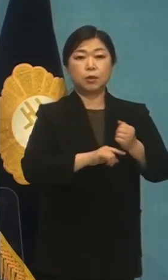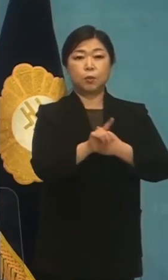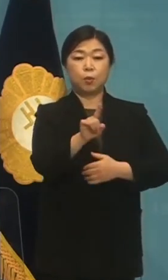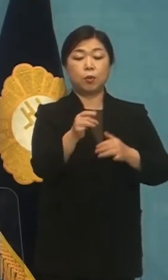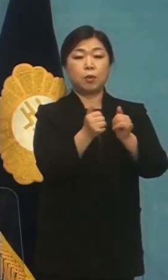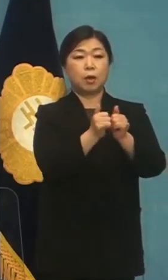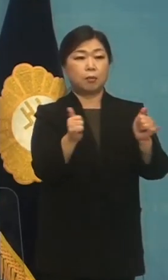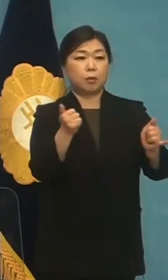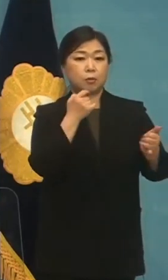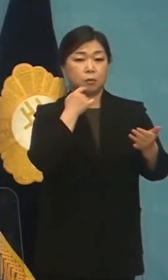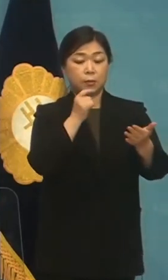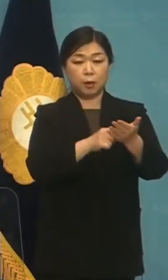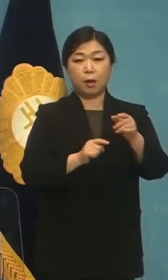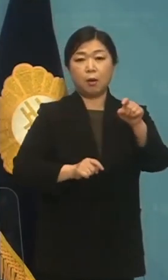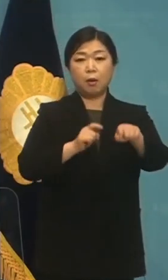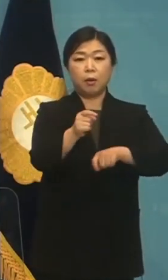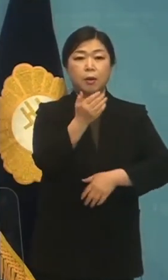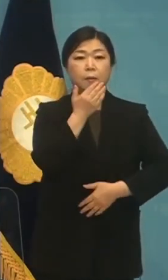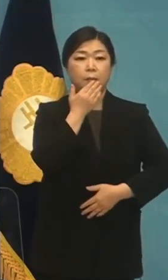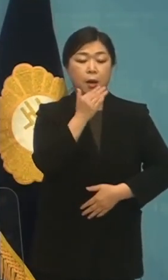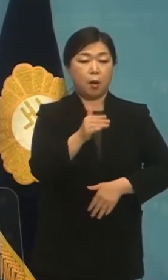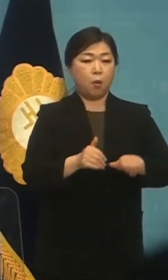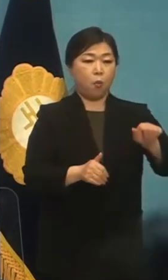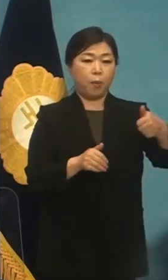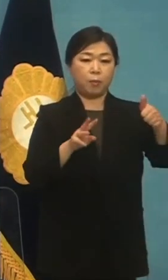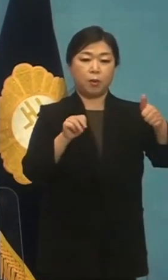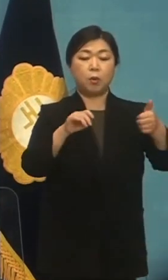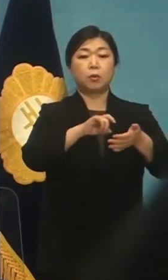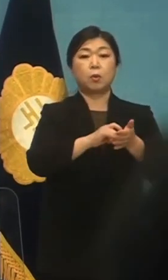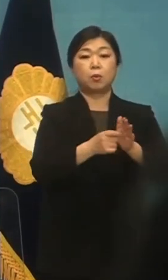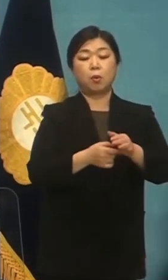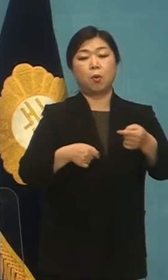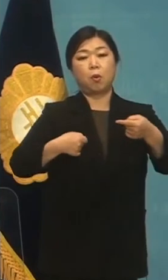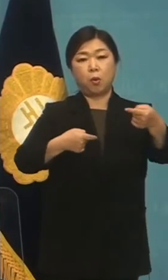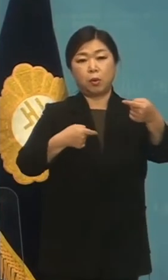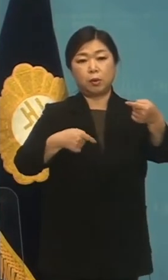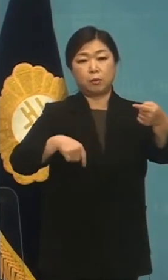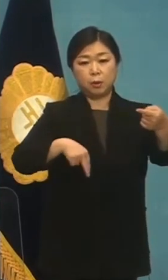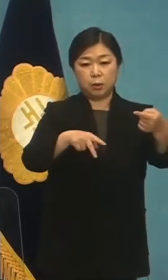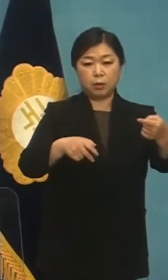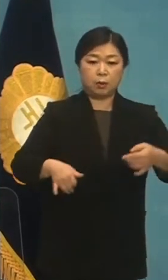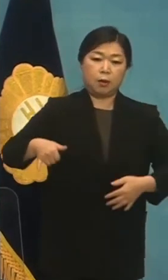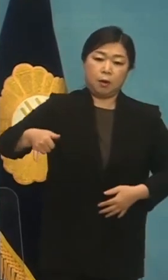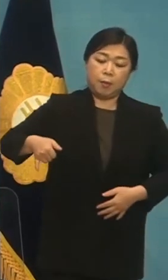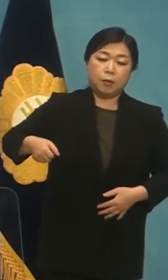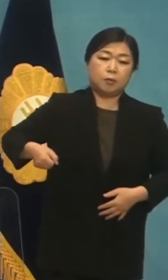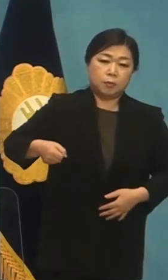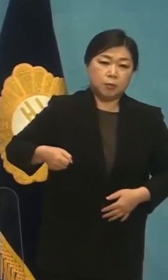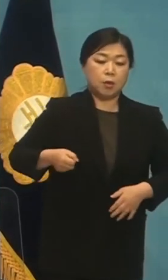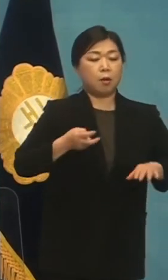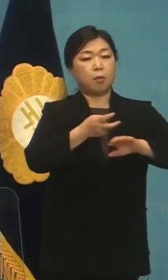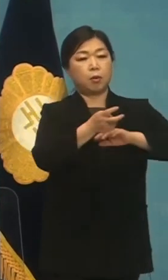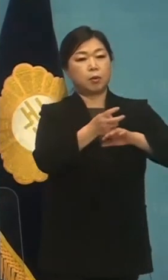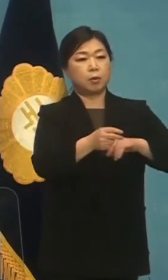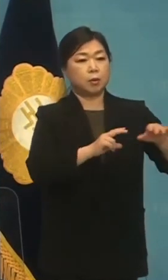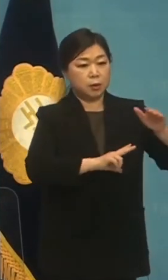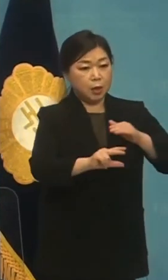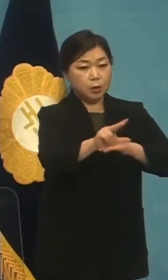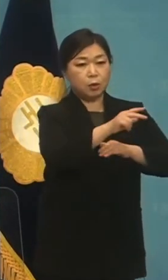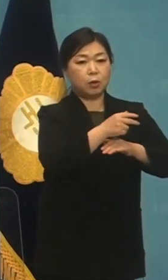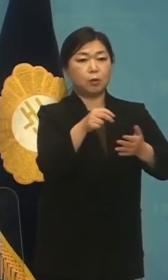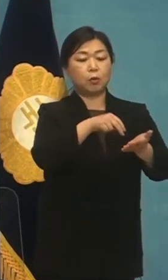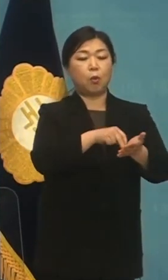쉽게 걸을 수 있는 500여 미터 거래를 바랍니다. 장바구니 들고 버스와 지하철 타러